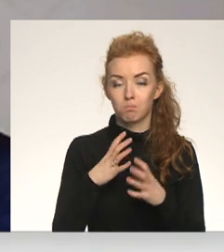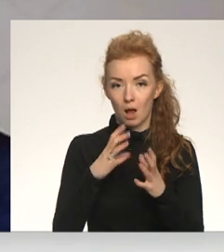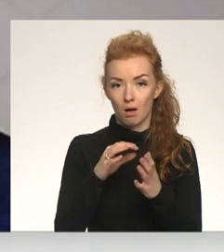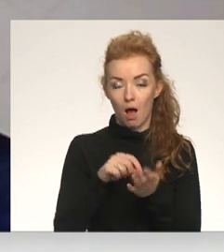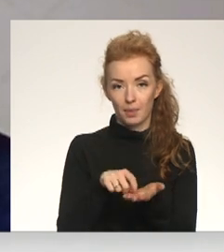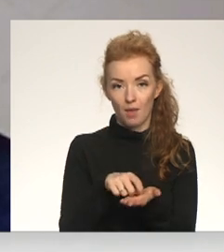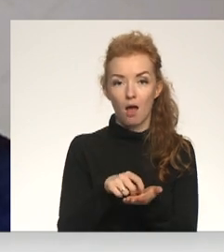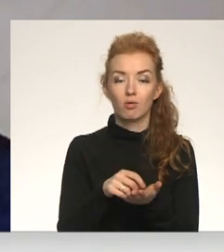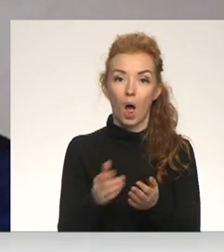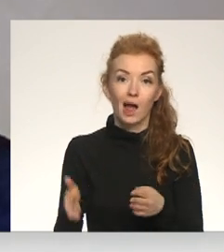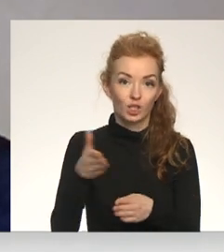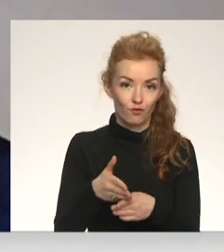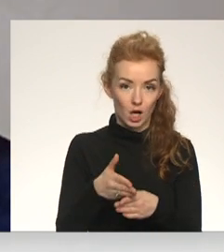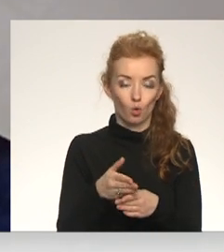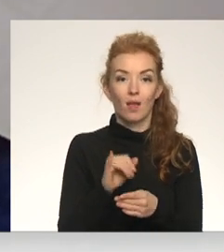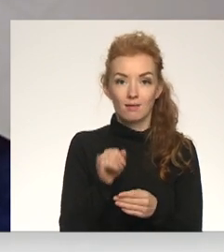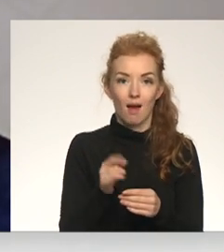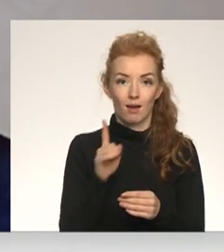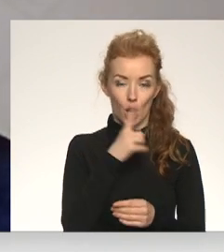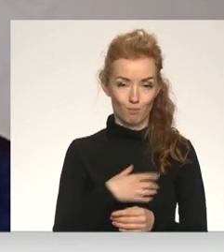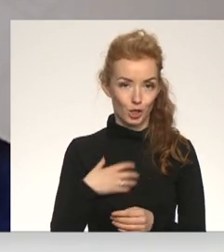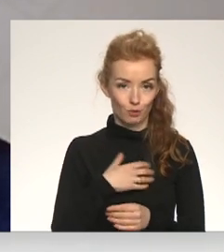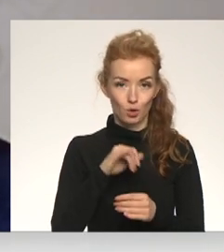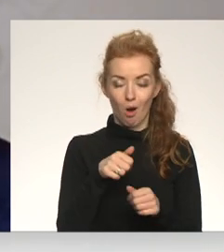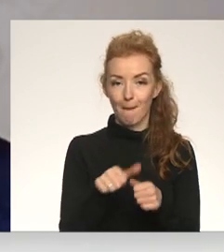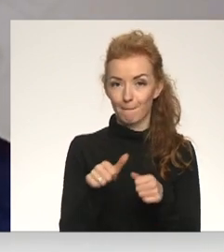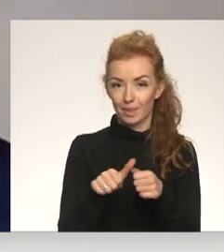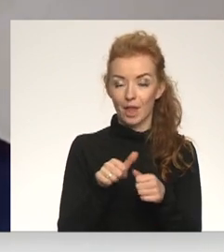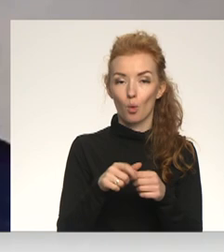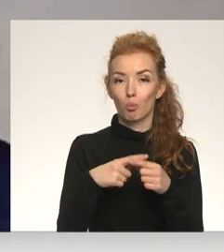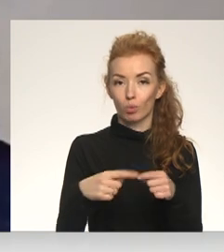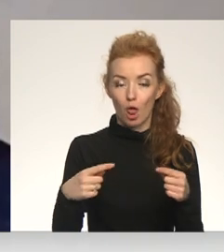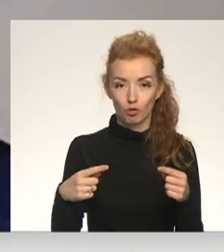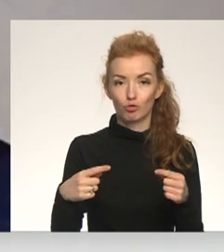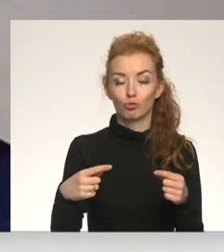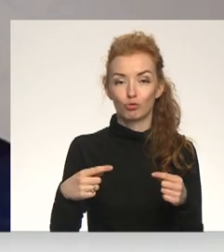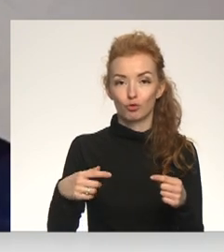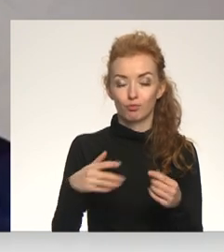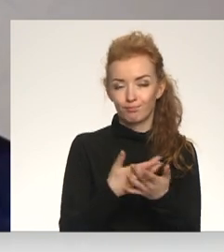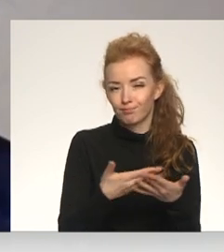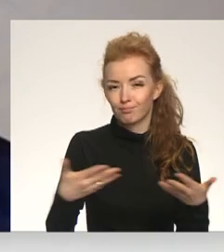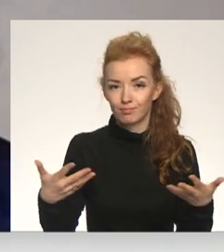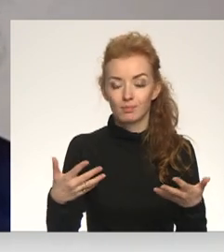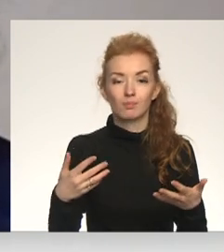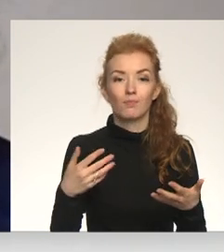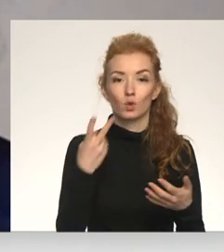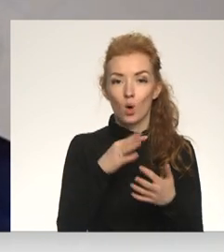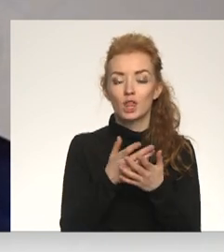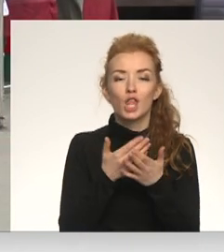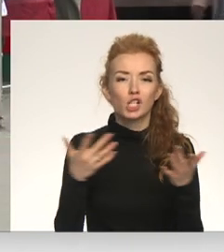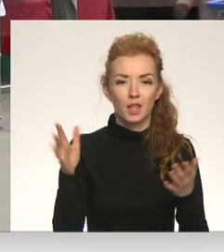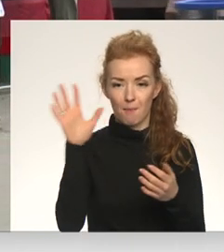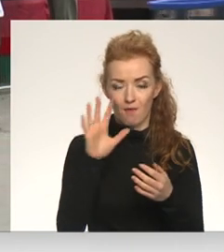aizstāt ar citu, ja vien tāda nepieciešamība ir, jo aptieku preču klāsts sastāv tiešām no daudzās valstīs ražotām